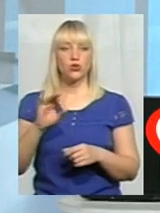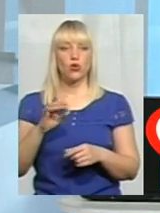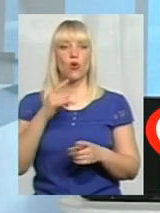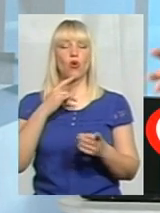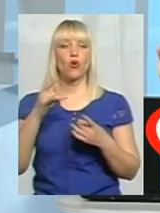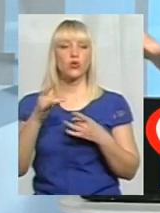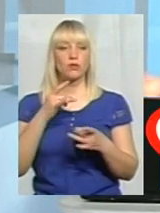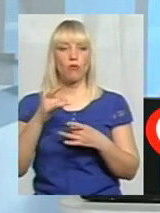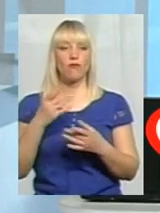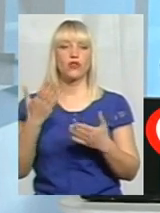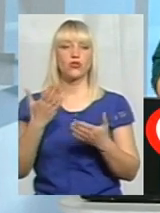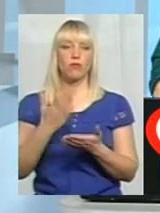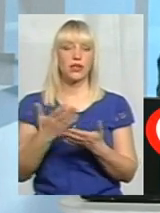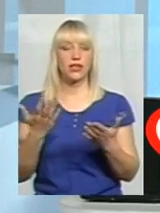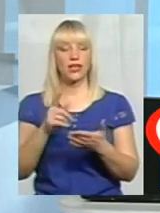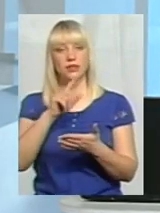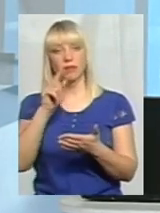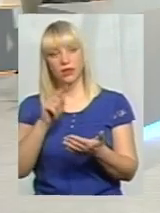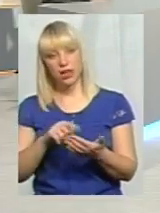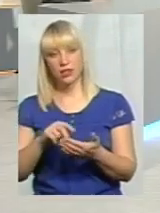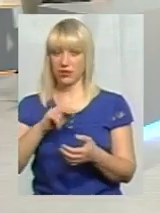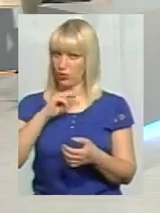маєте якесь питання, зауваження, пропозицію, прошу.